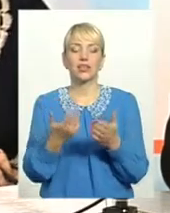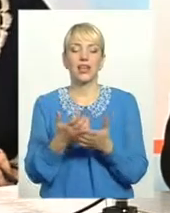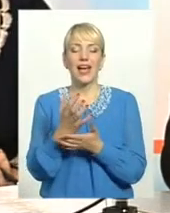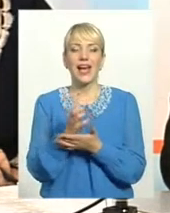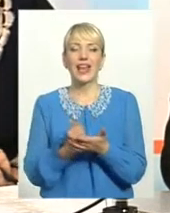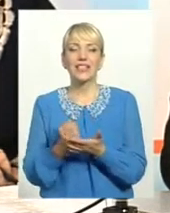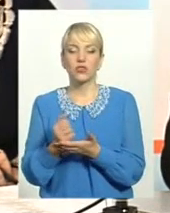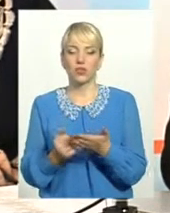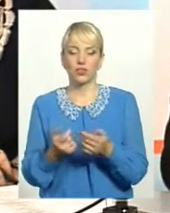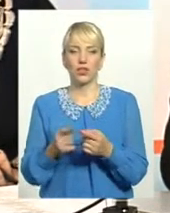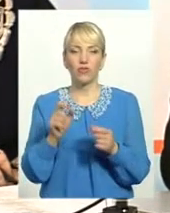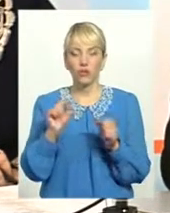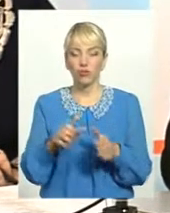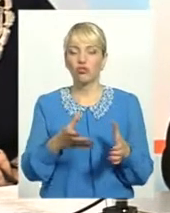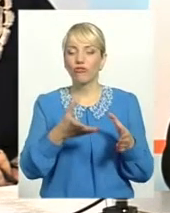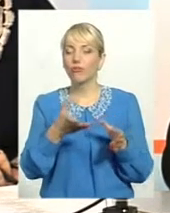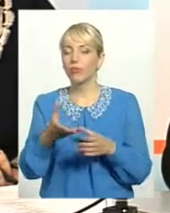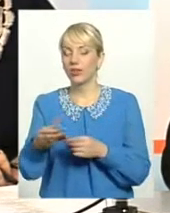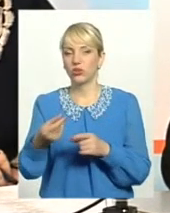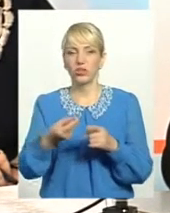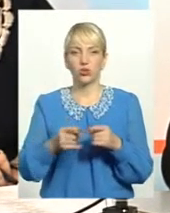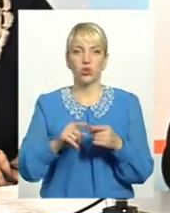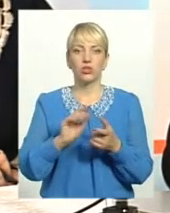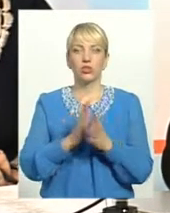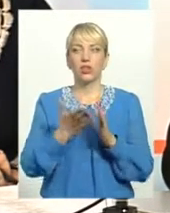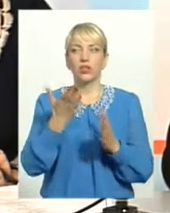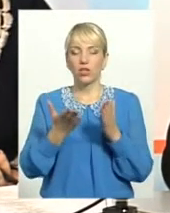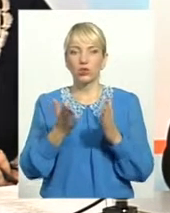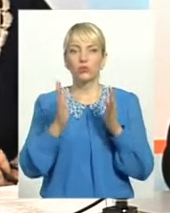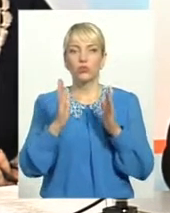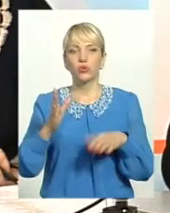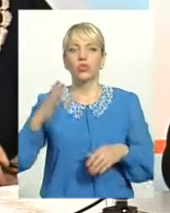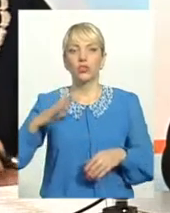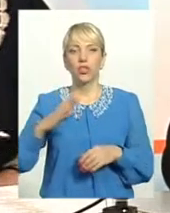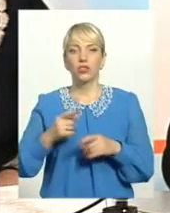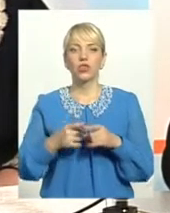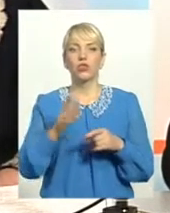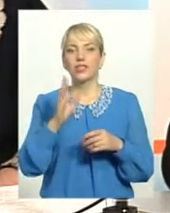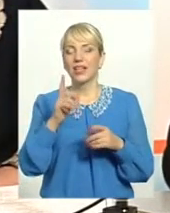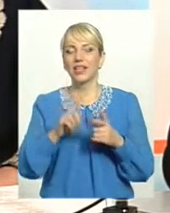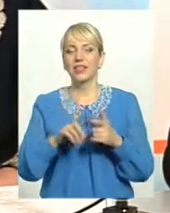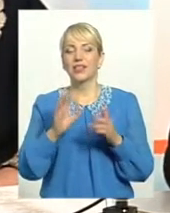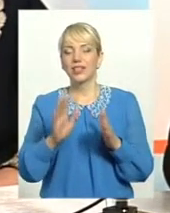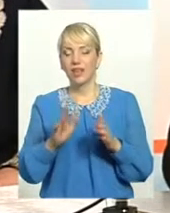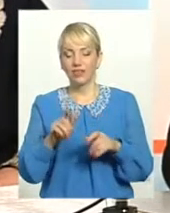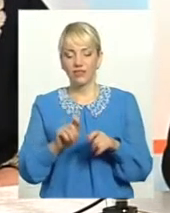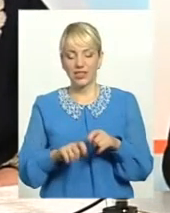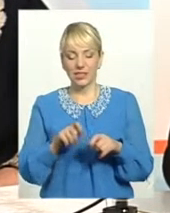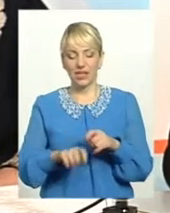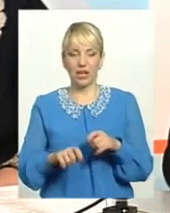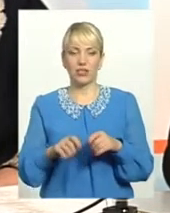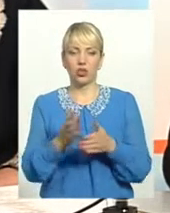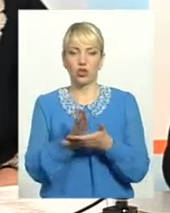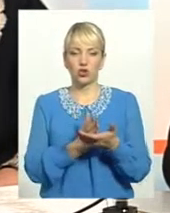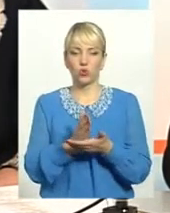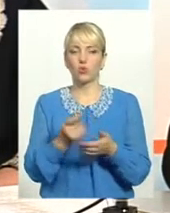мають вважилів. Вважилів, звичайно. І якщо вони будуть чекати, що тільки це фіскальна служба чи інший контролюючий орган інспекція